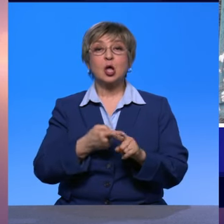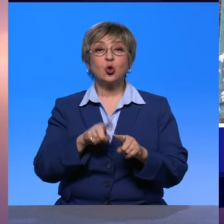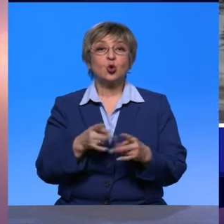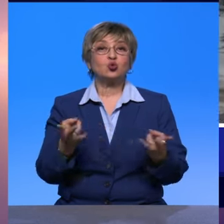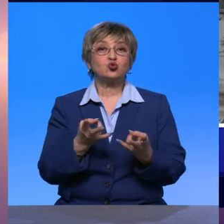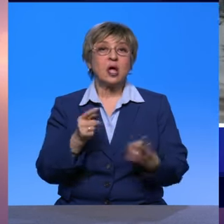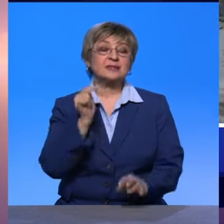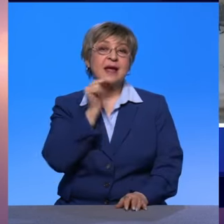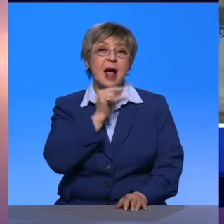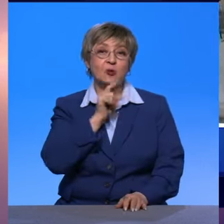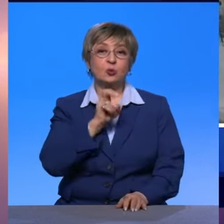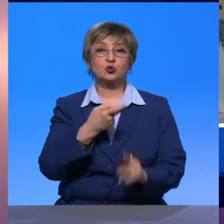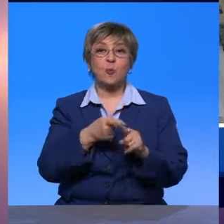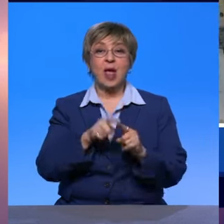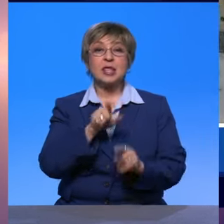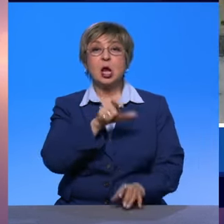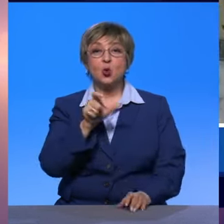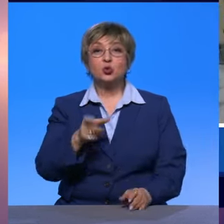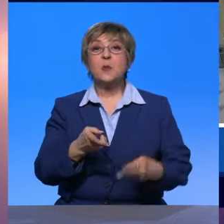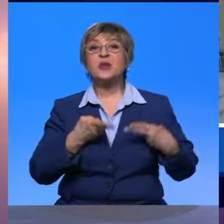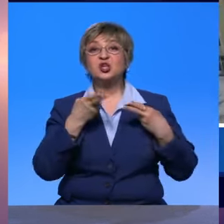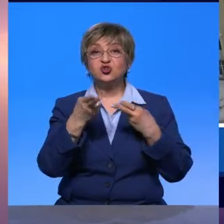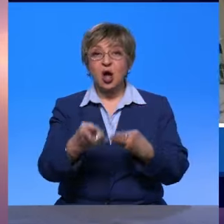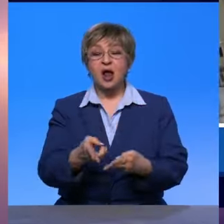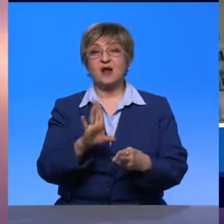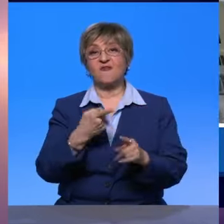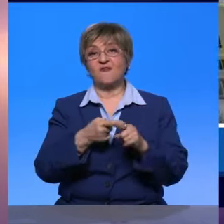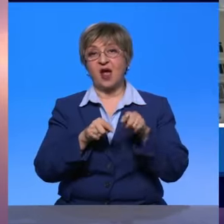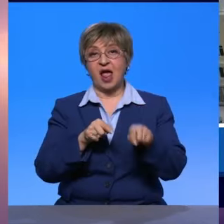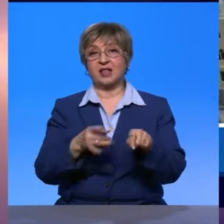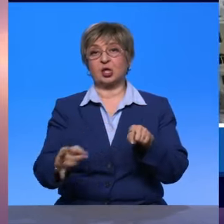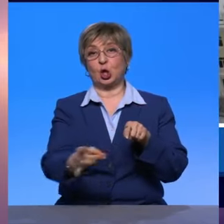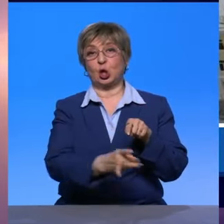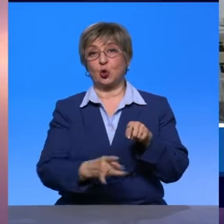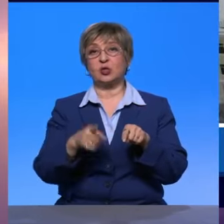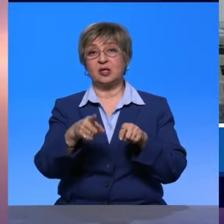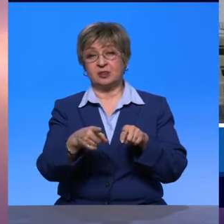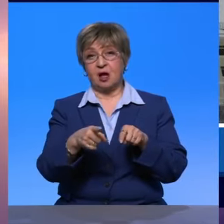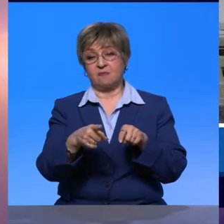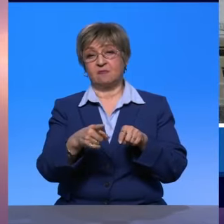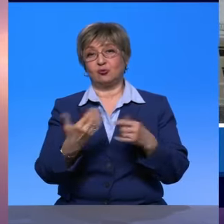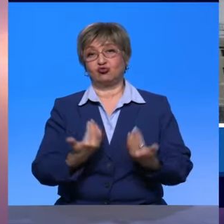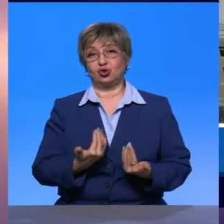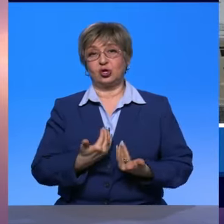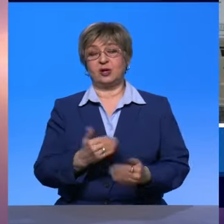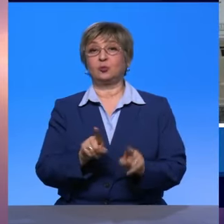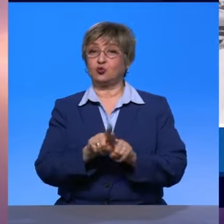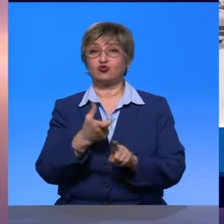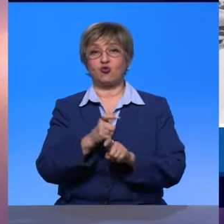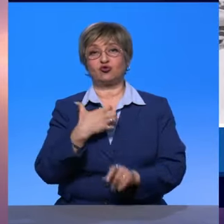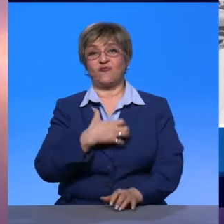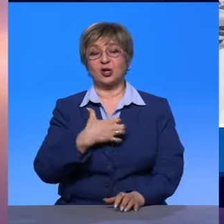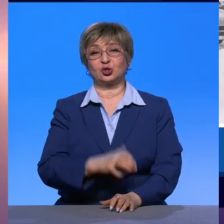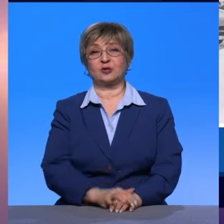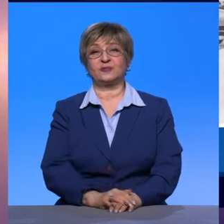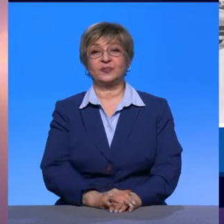экономика, чтобы эти люди приезжали в данные конкретные регионы и там закреплялись, что не менее важно. Да,